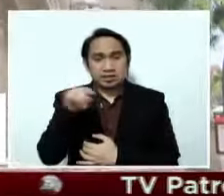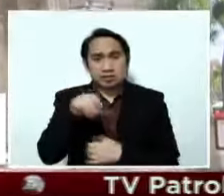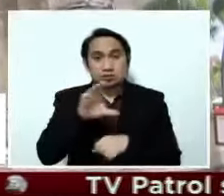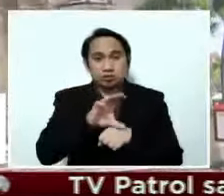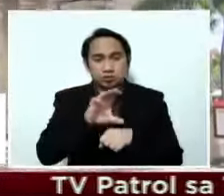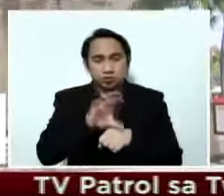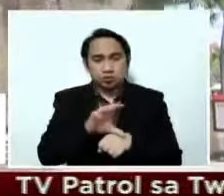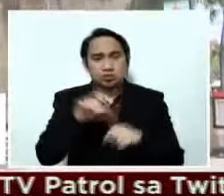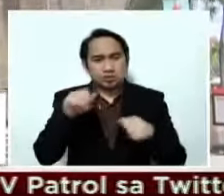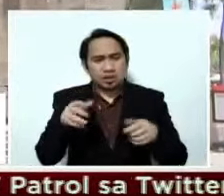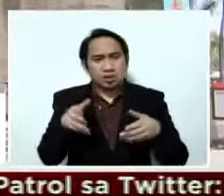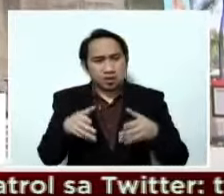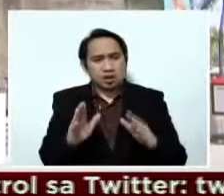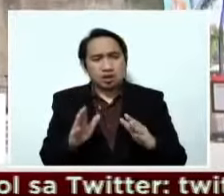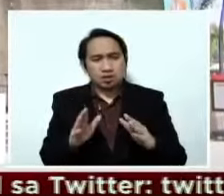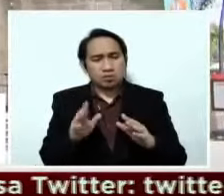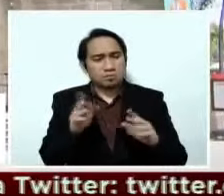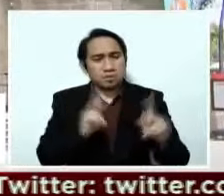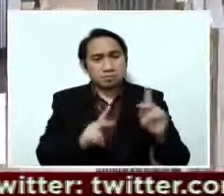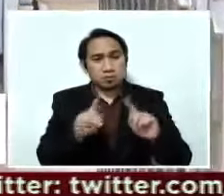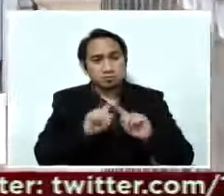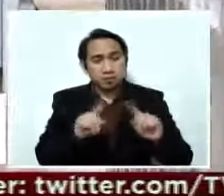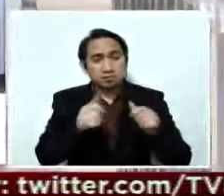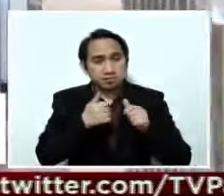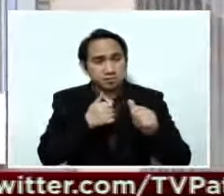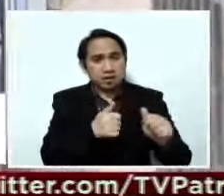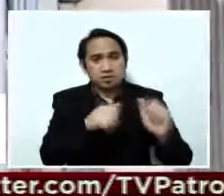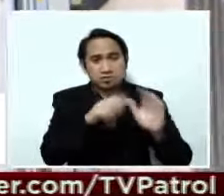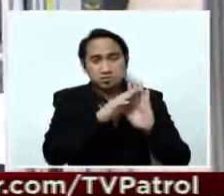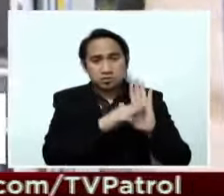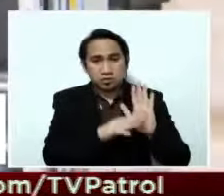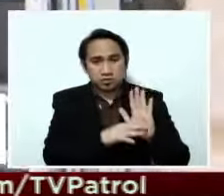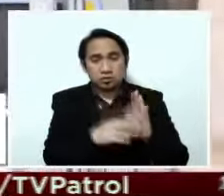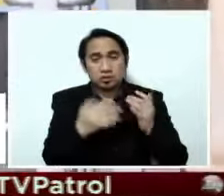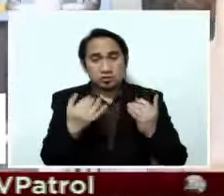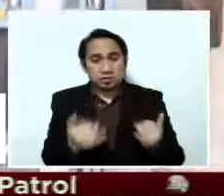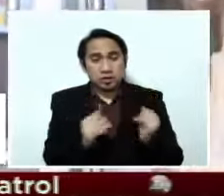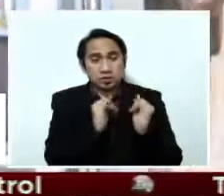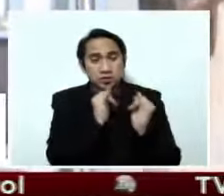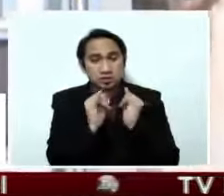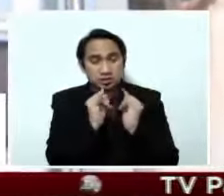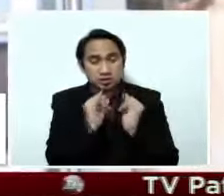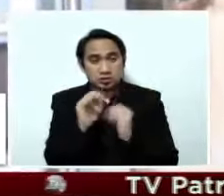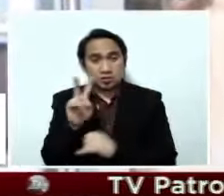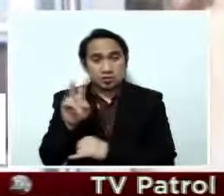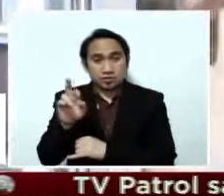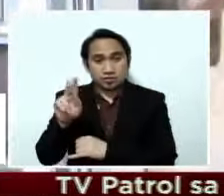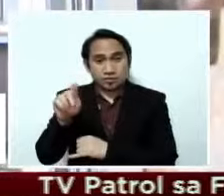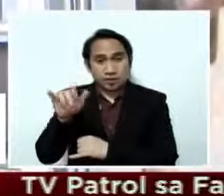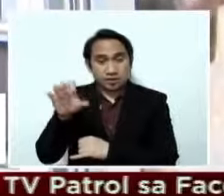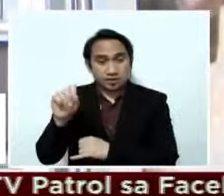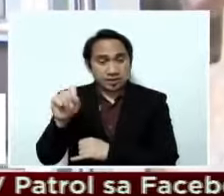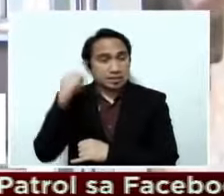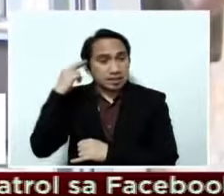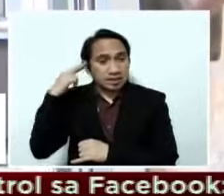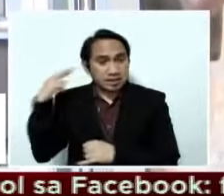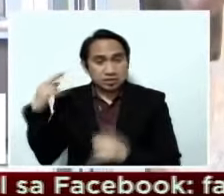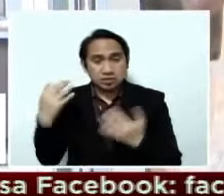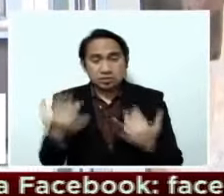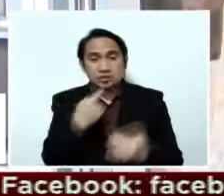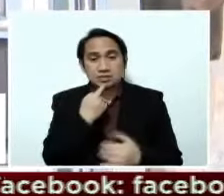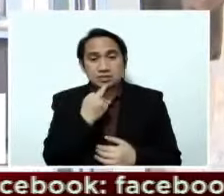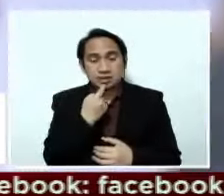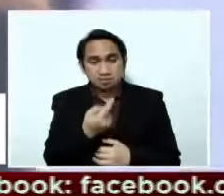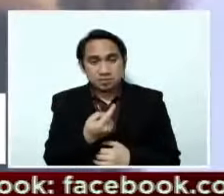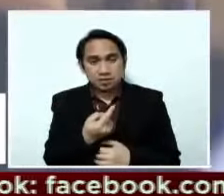at pagsunod sa health and safety protocols. Sa panayam sa programang Veritas Pilipinas ng Radyo Veritas, sinabi ni Apostolic